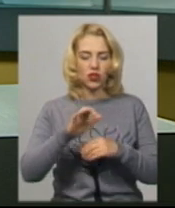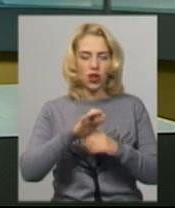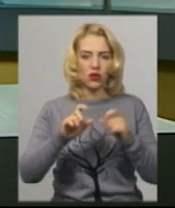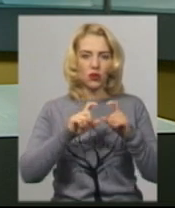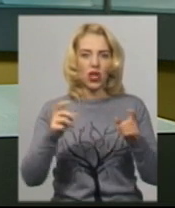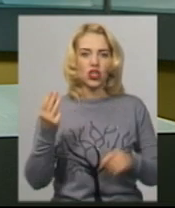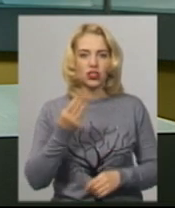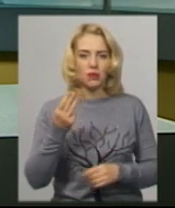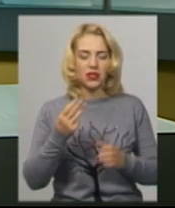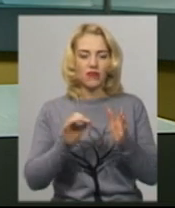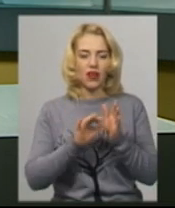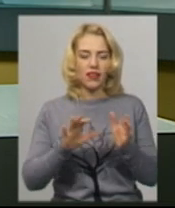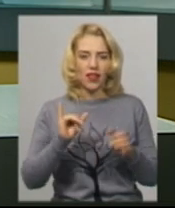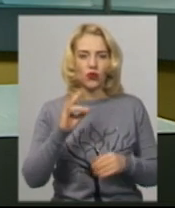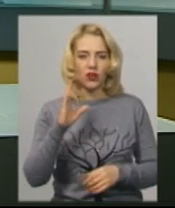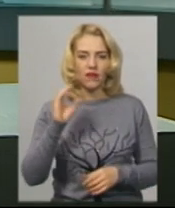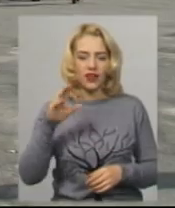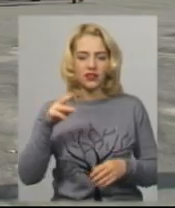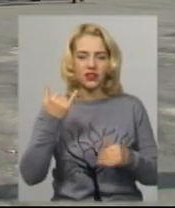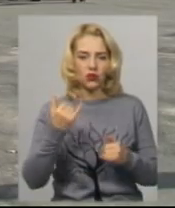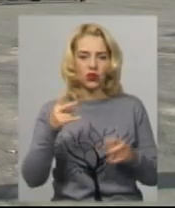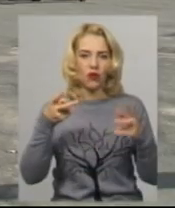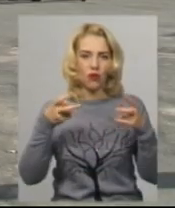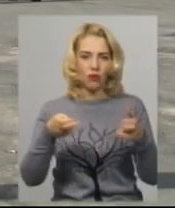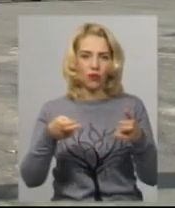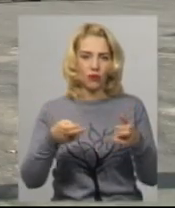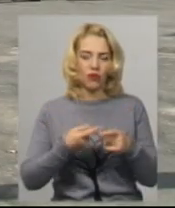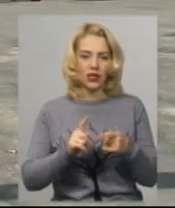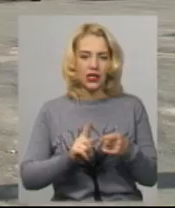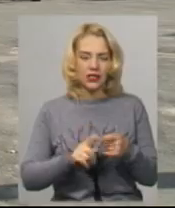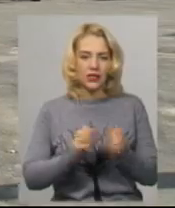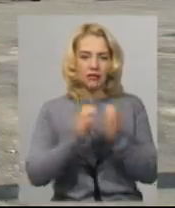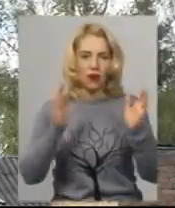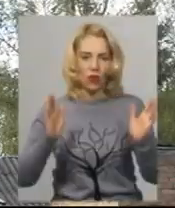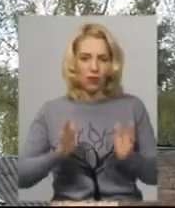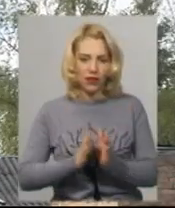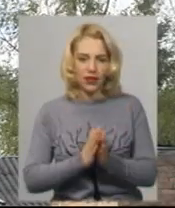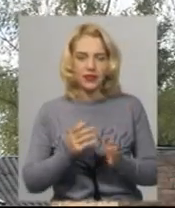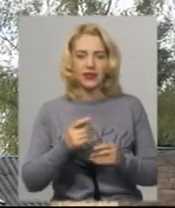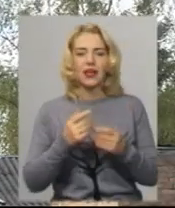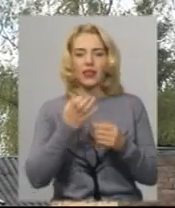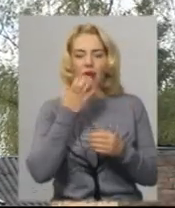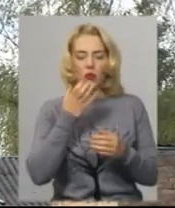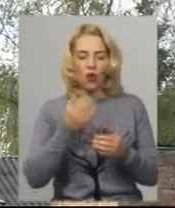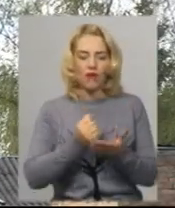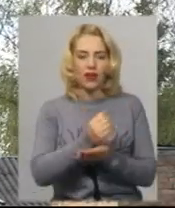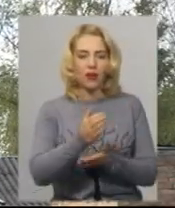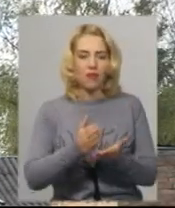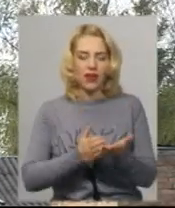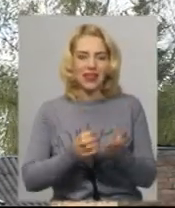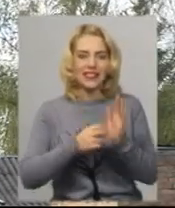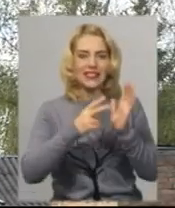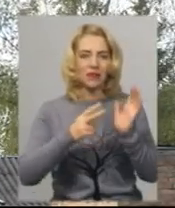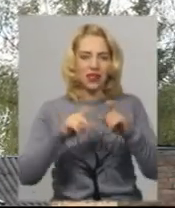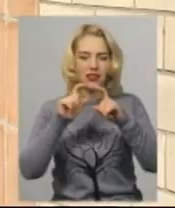«Шепетівка Енергоінвест» сьогодні примусово опломбували. Це цілісний майновий комплекс теплових мереж із 18 об'єктів по місту.